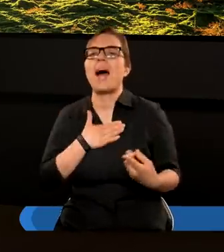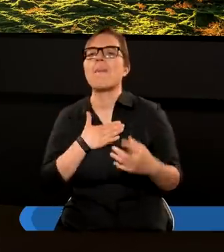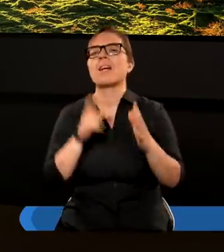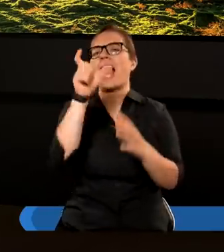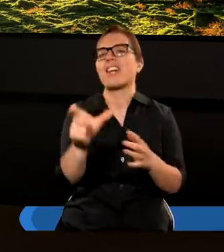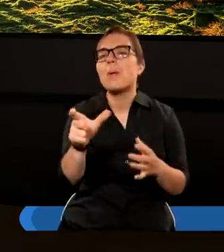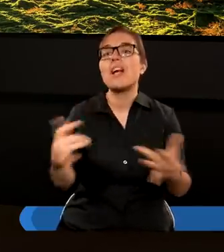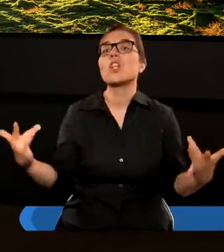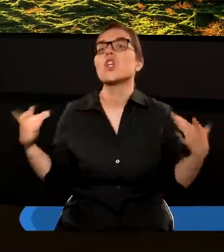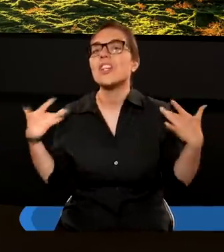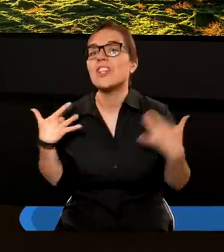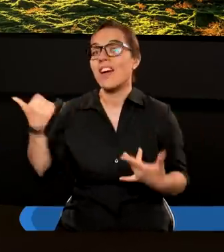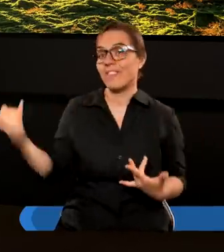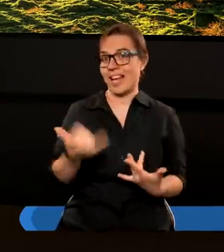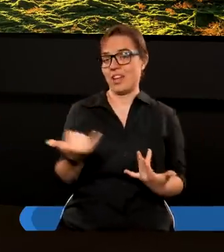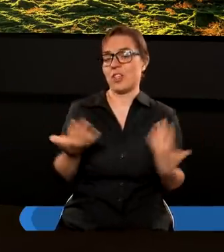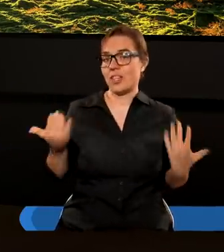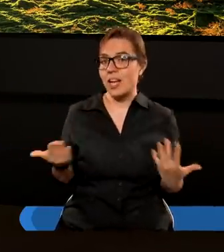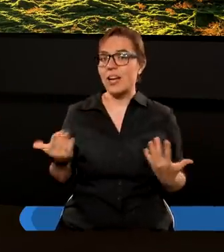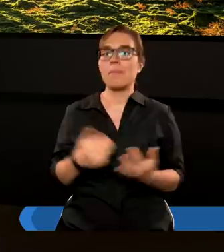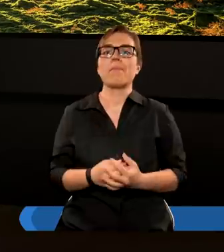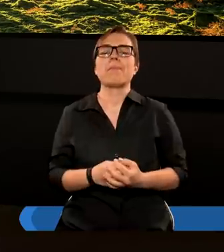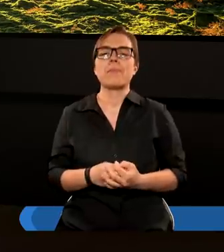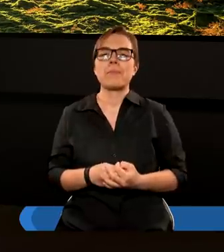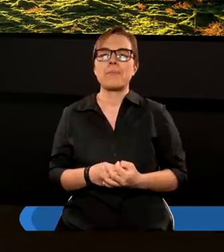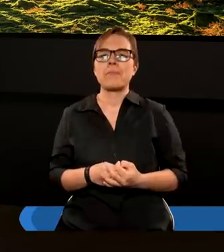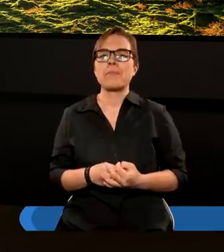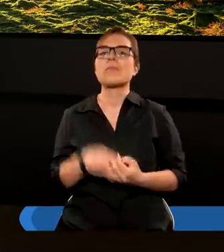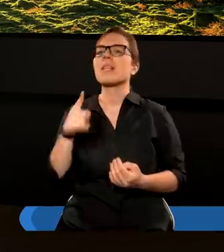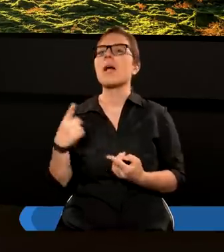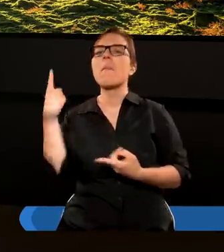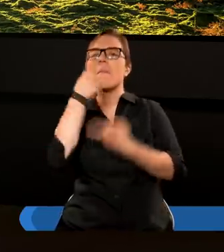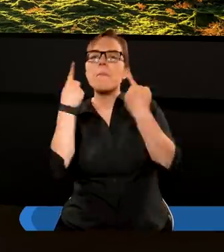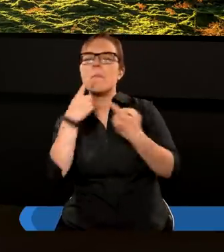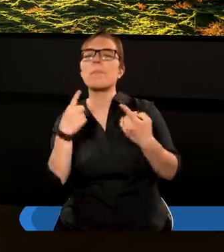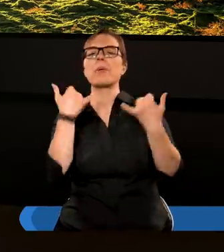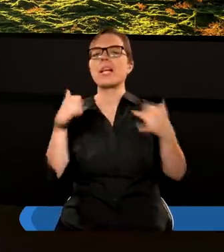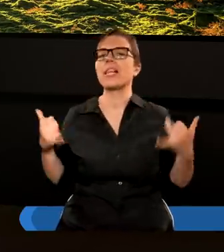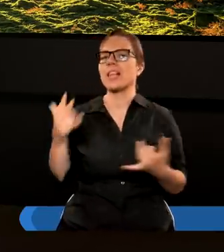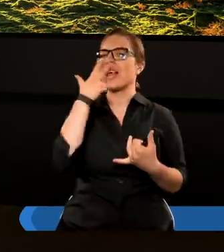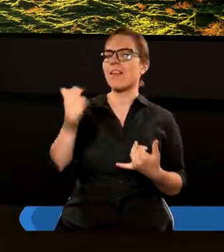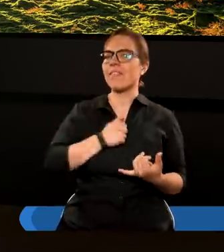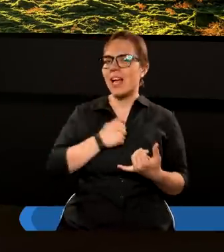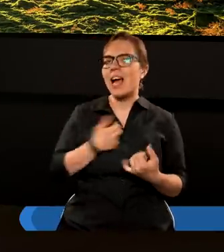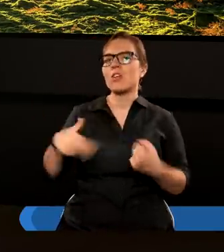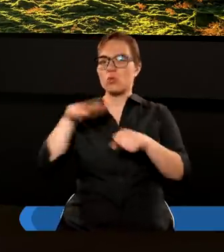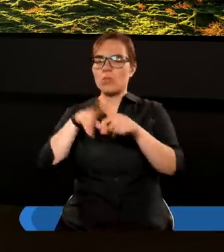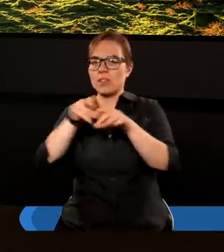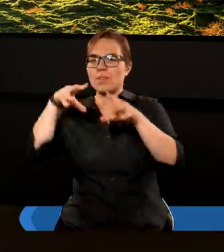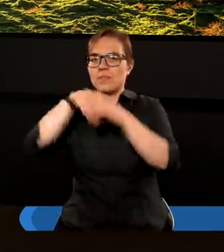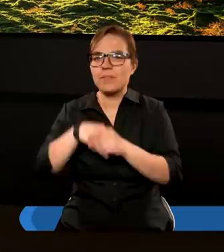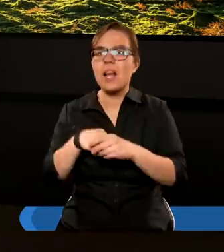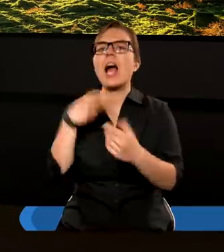życie wieczne. Tak. A teraz pomyślmy o innym wyrażeniu, które tutaj jest użyte.